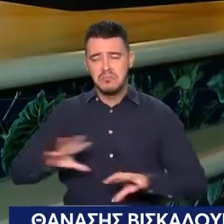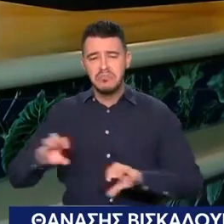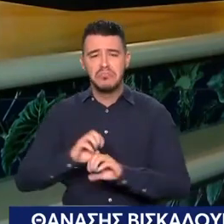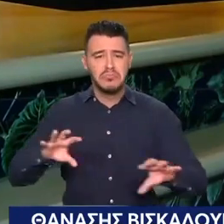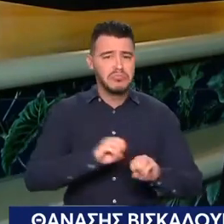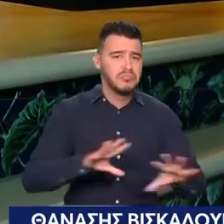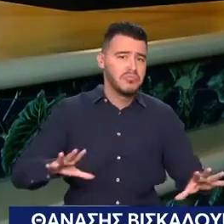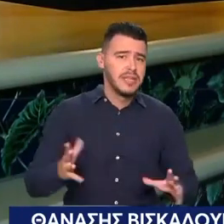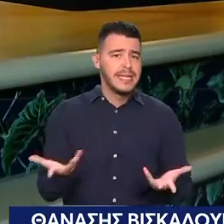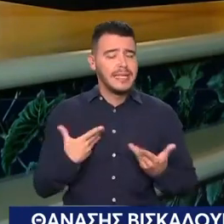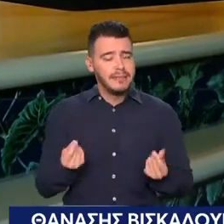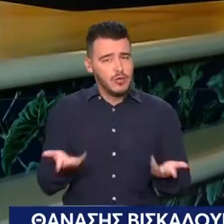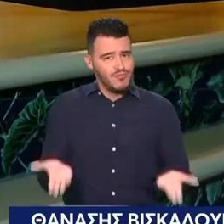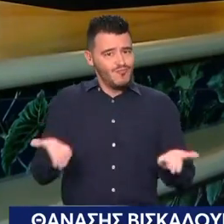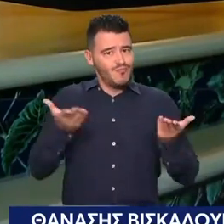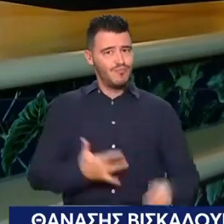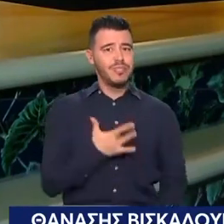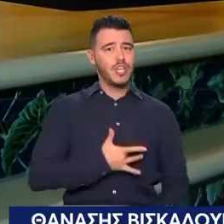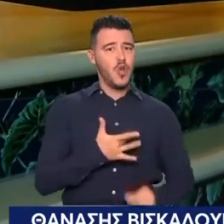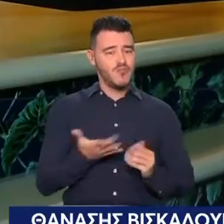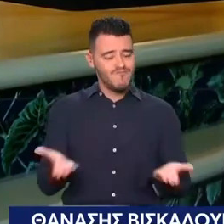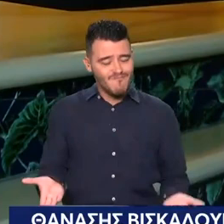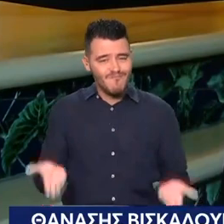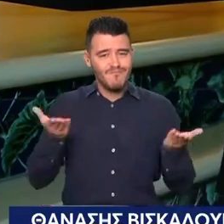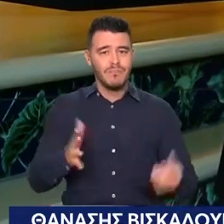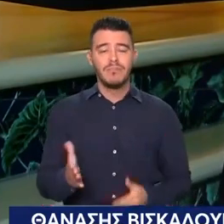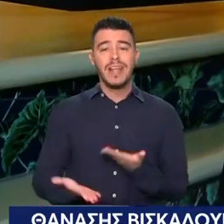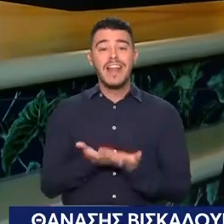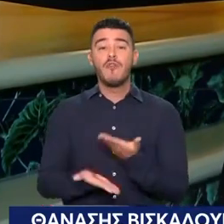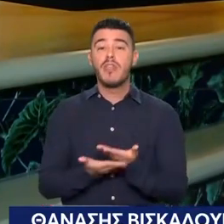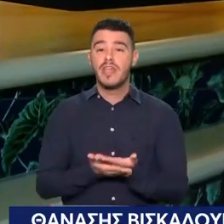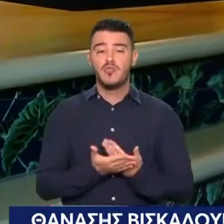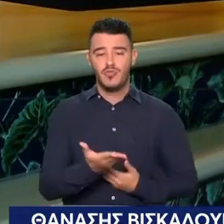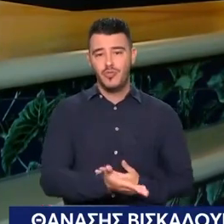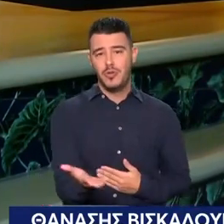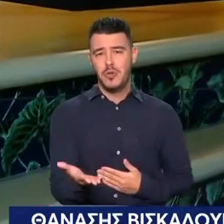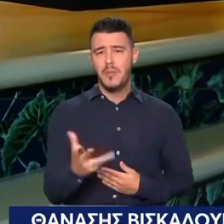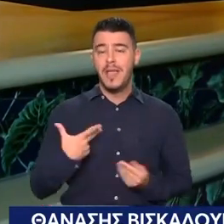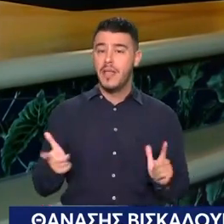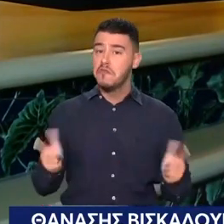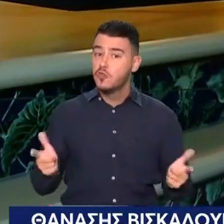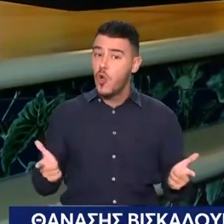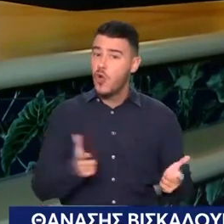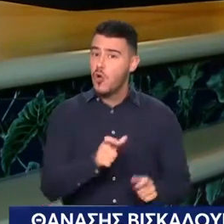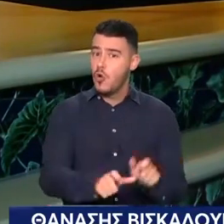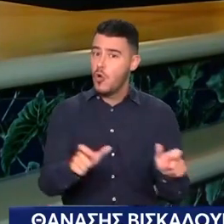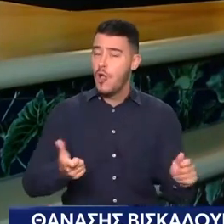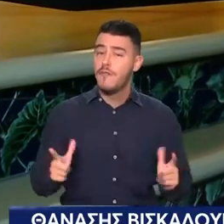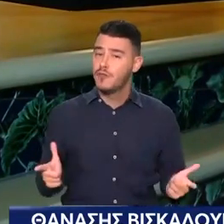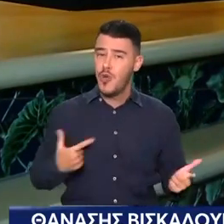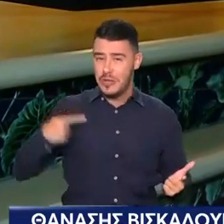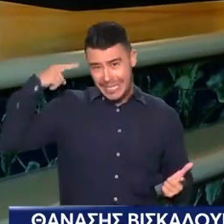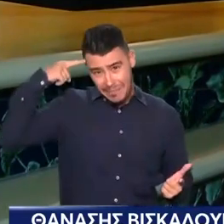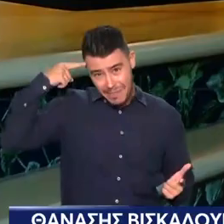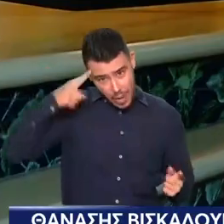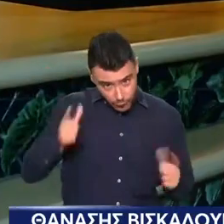τόνωση ψυχολογική Είναι το χρόνο σήμα να το κάνουμε Και να προβάλλουμε Μπορεί να είναι φτωχοί άνθρωποι Στη τσέπη αλλά στο μυαλό δεν είναι